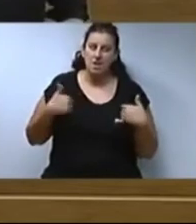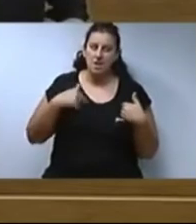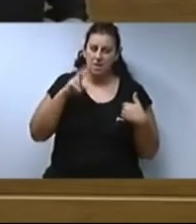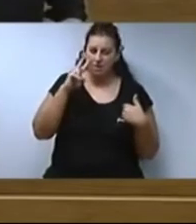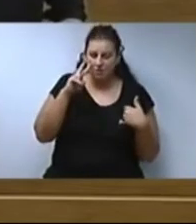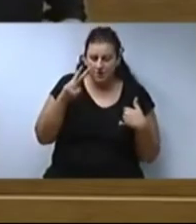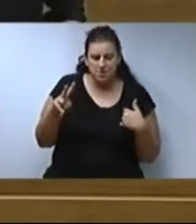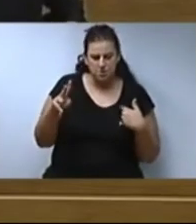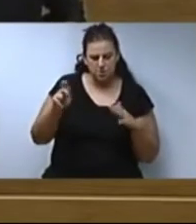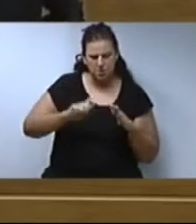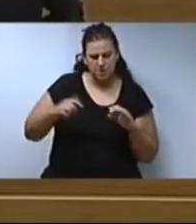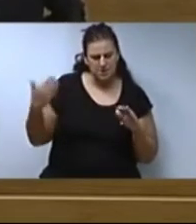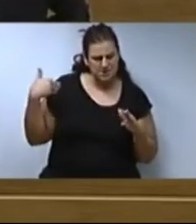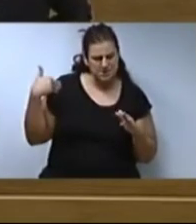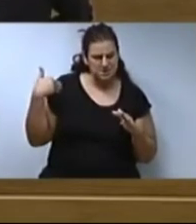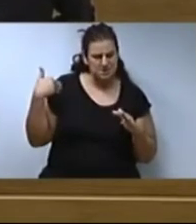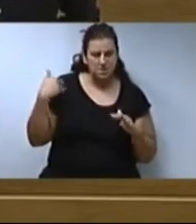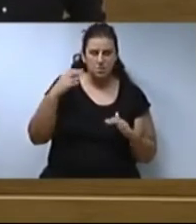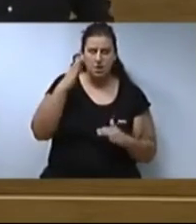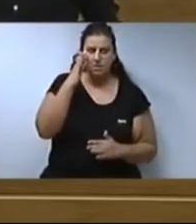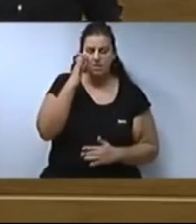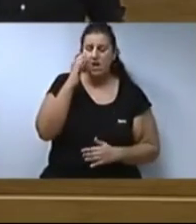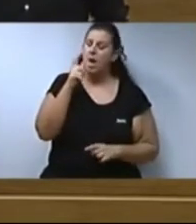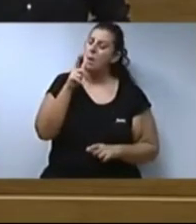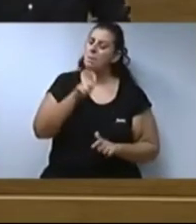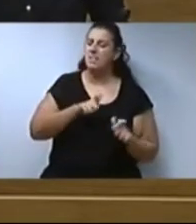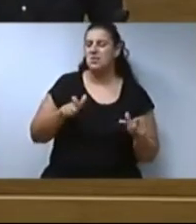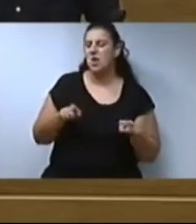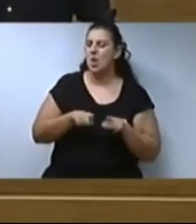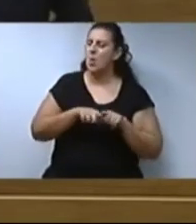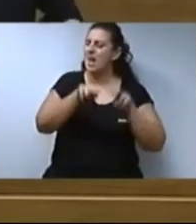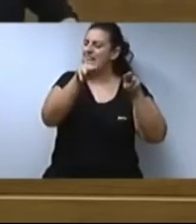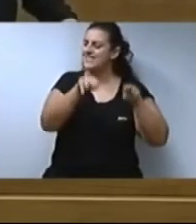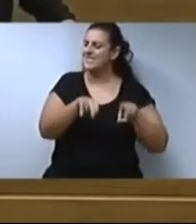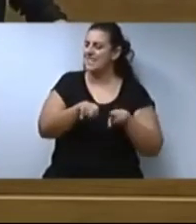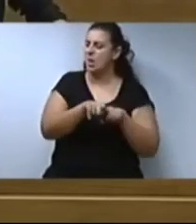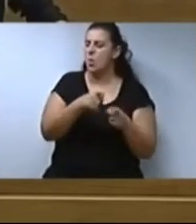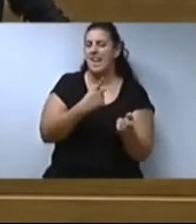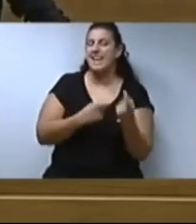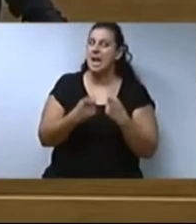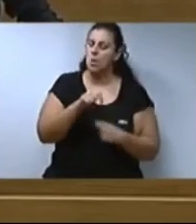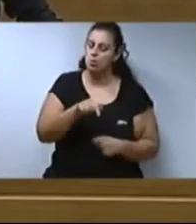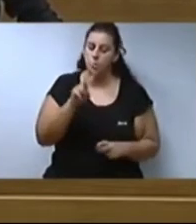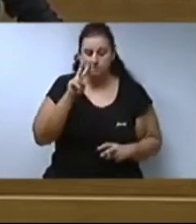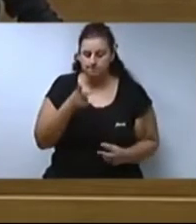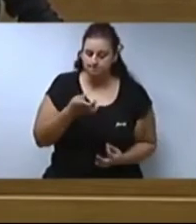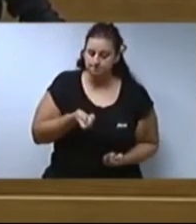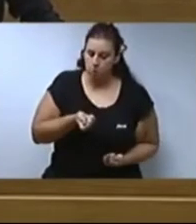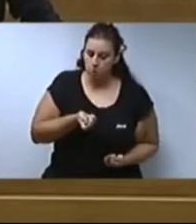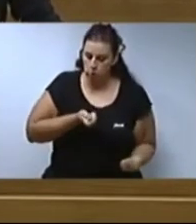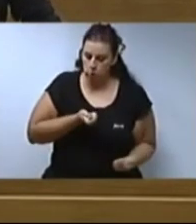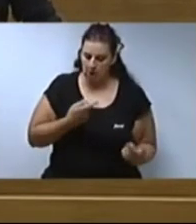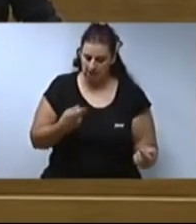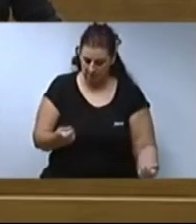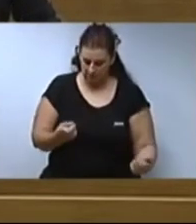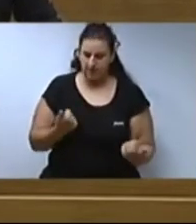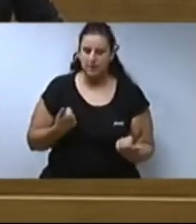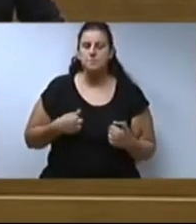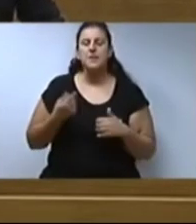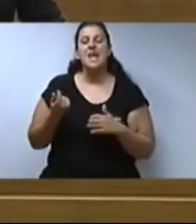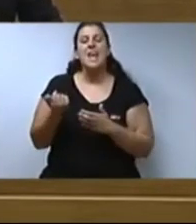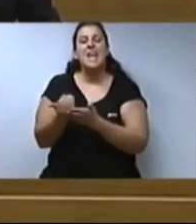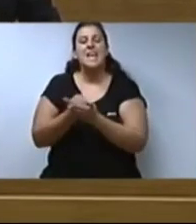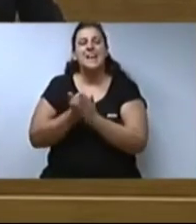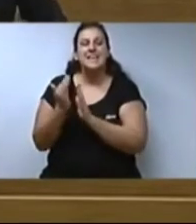qui entén que això és una forma de guanyar diners. També és una prioritat avançar en el desenvolupament de la renda valenciana d'inclusió, en